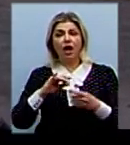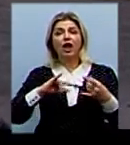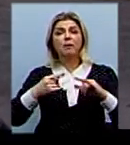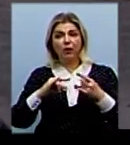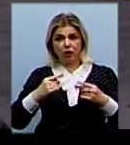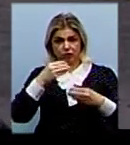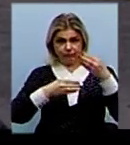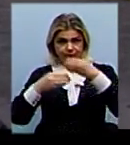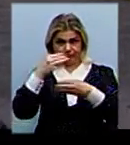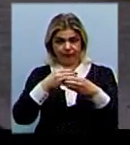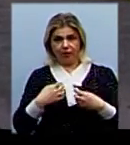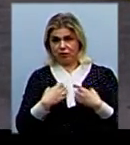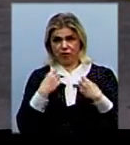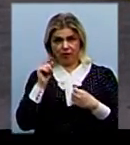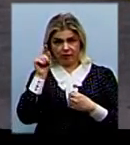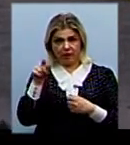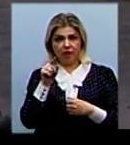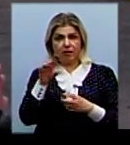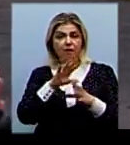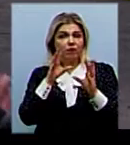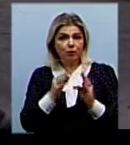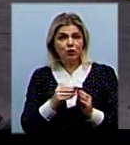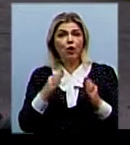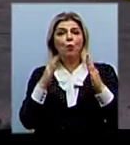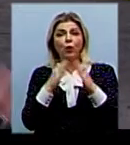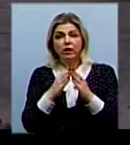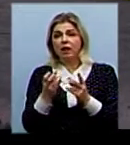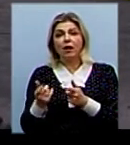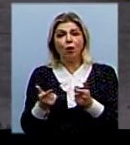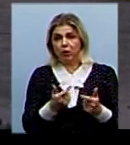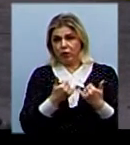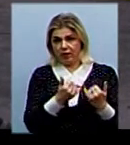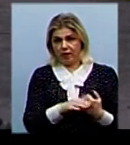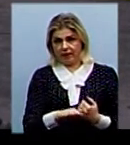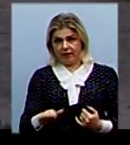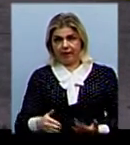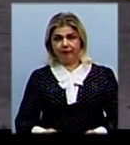Тобто там жах. Усередині там взагалі цвіль. Будівля взагалі не підготовлена для дітей.